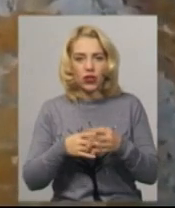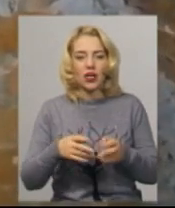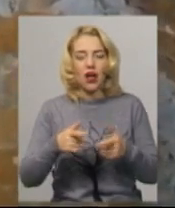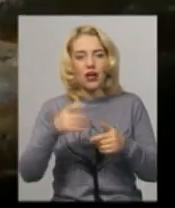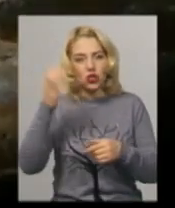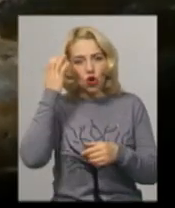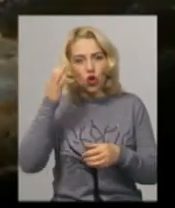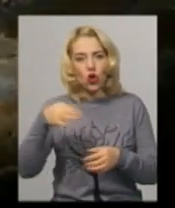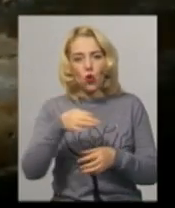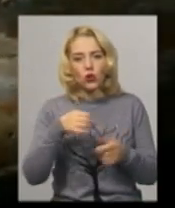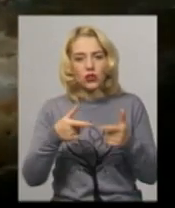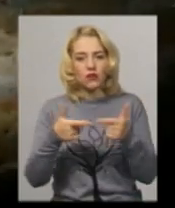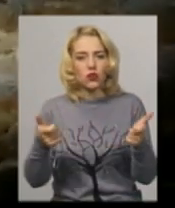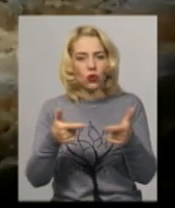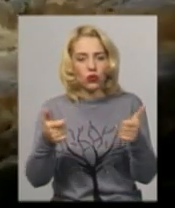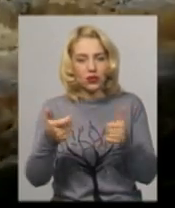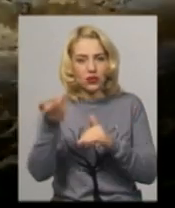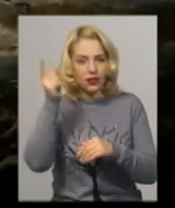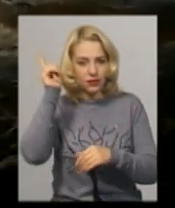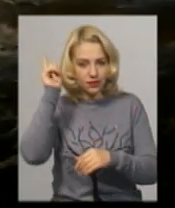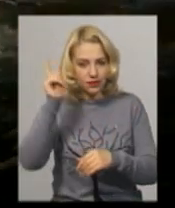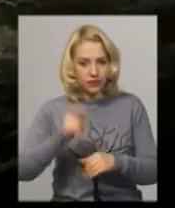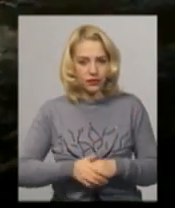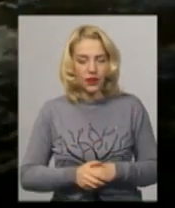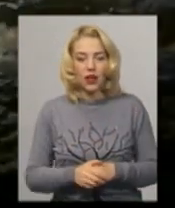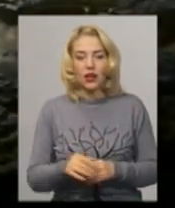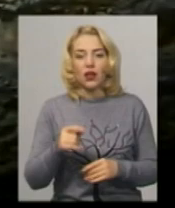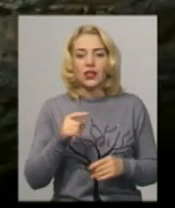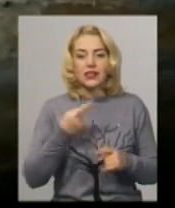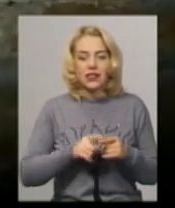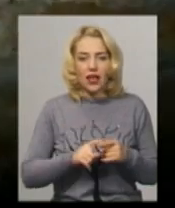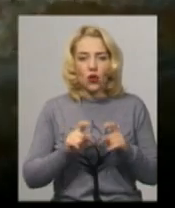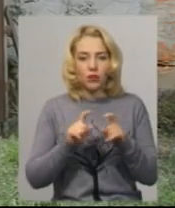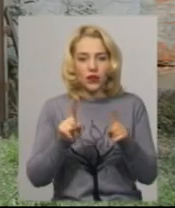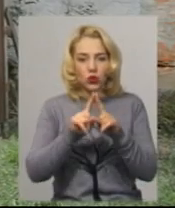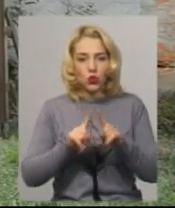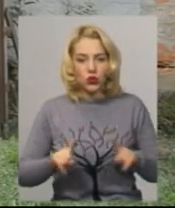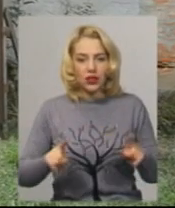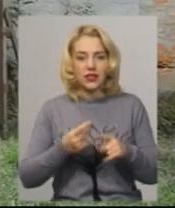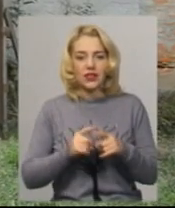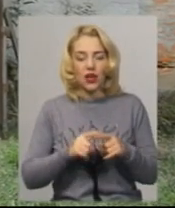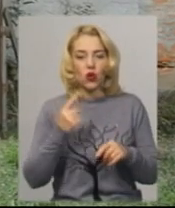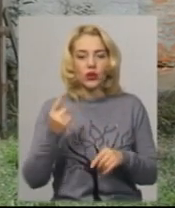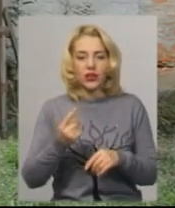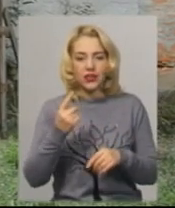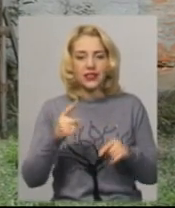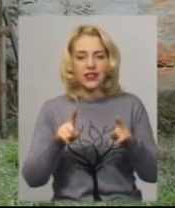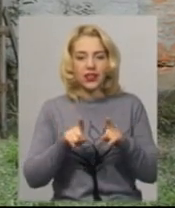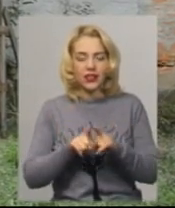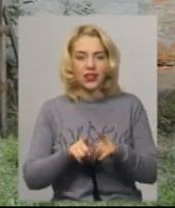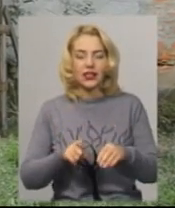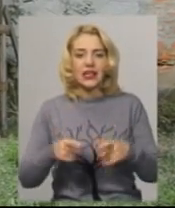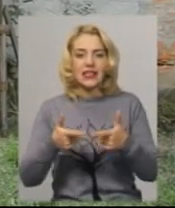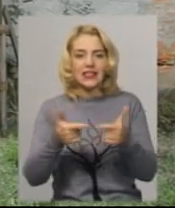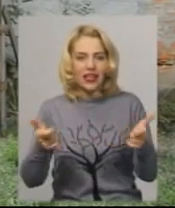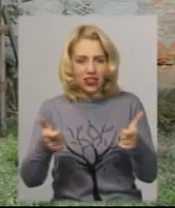ради охорони пам'яток і візначних міст і комоз Сергій Шпаковський. Додає, цей об'єкт унікальний. Це один з таких заїжджих